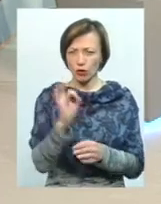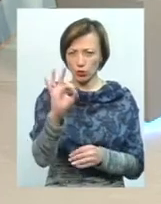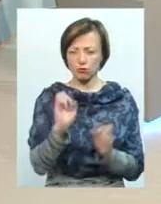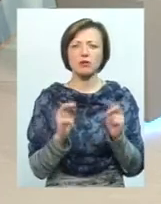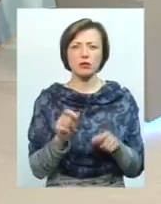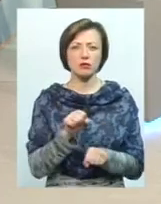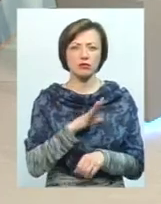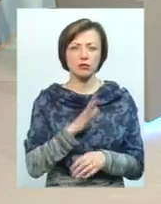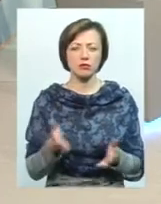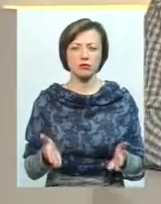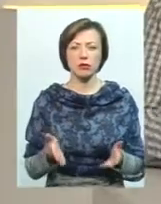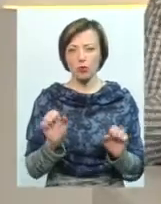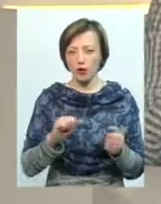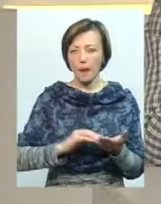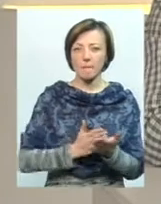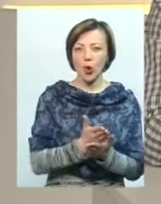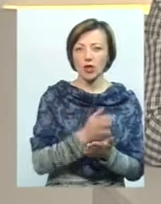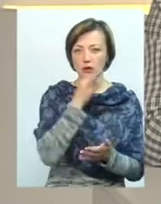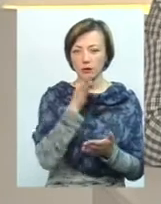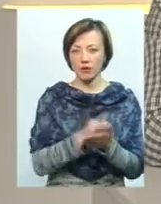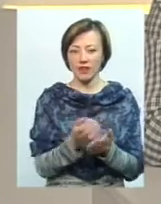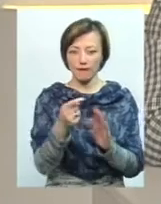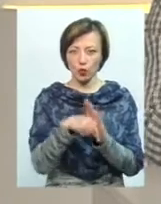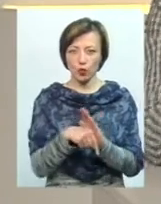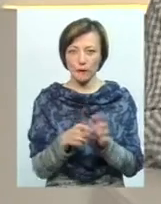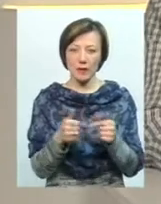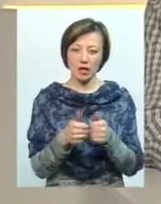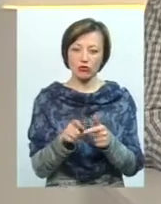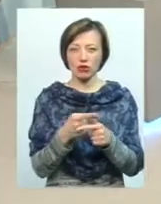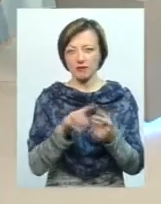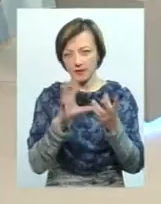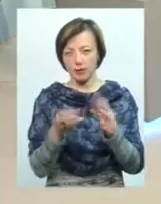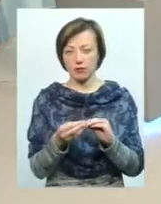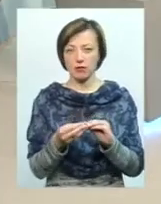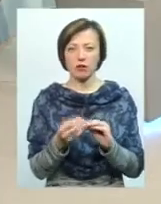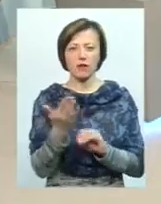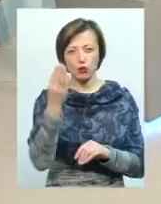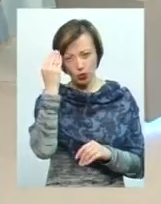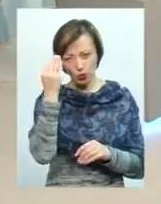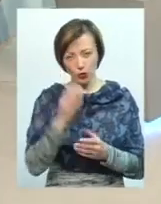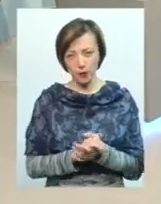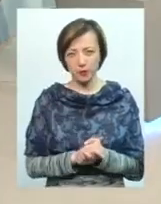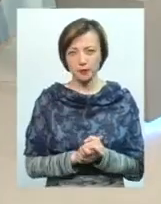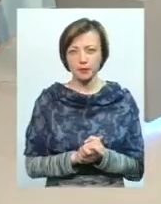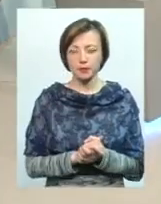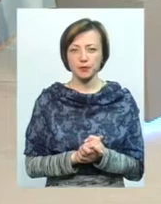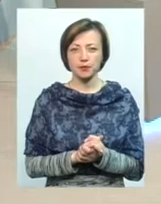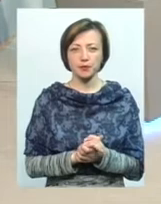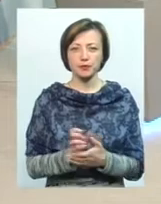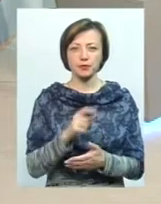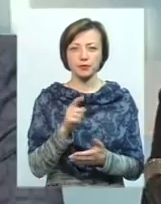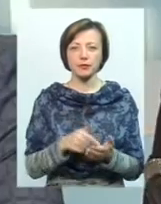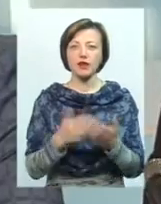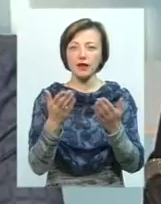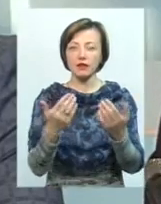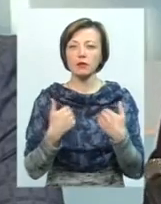може бути якась політична відповідальність, внутрішнє партійна, чи взагалі в загальному, на вашу думку? Ну, ви мене